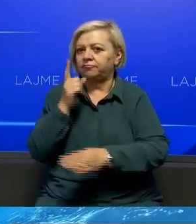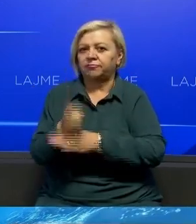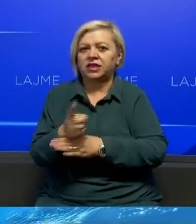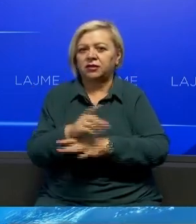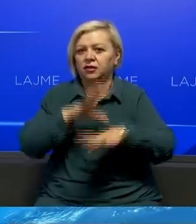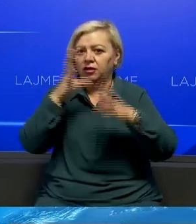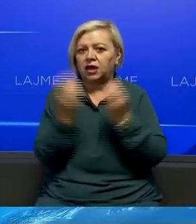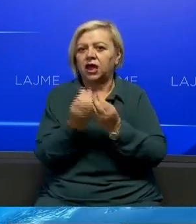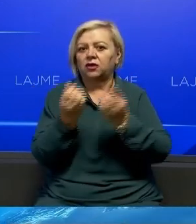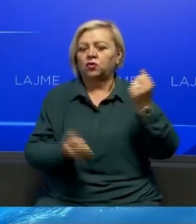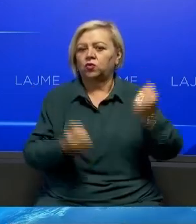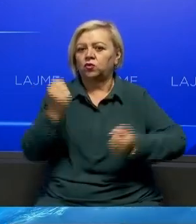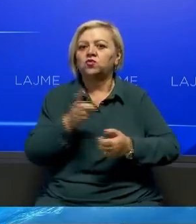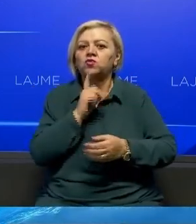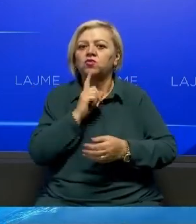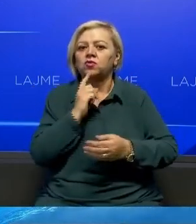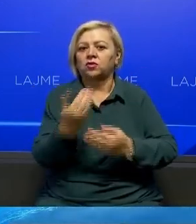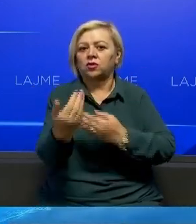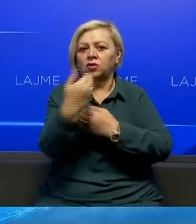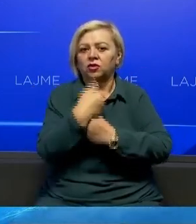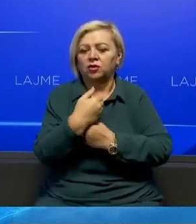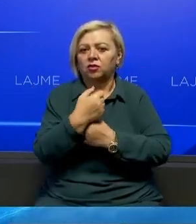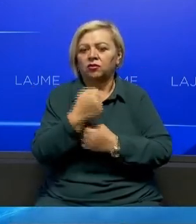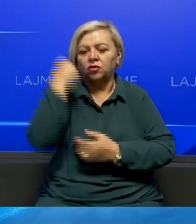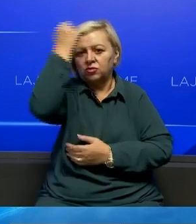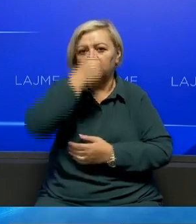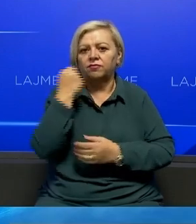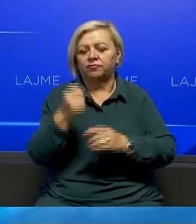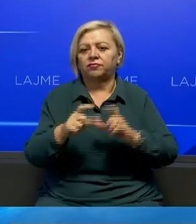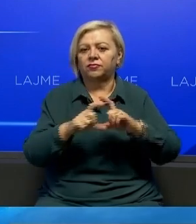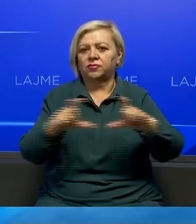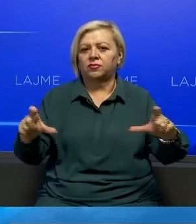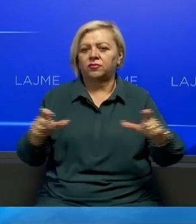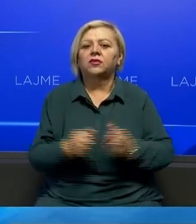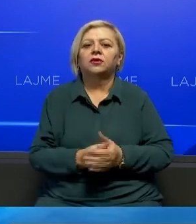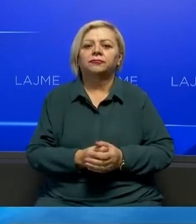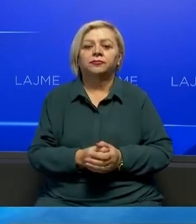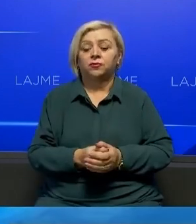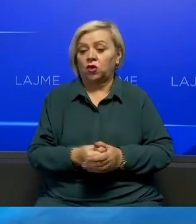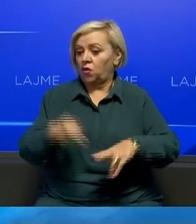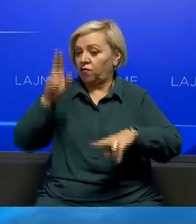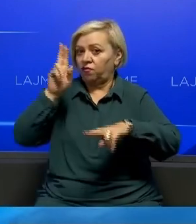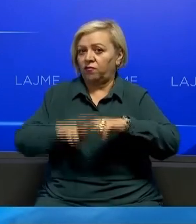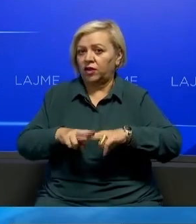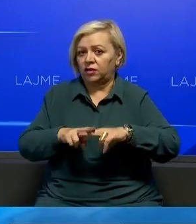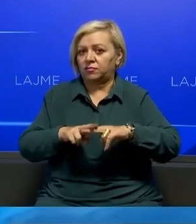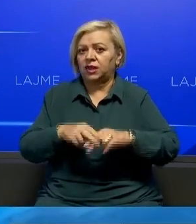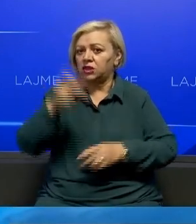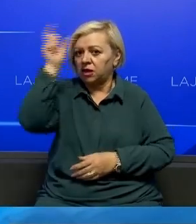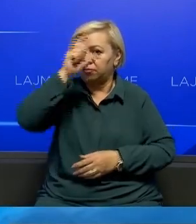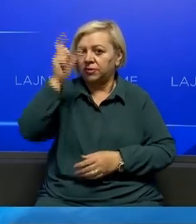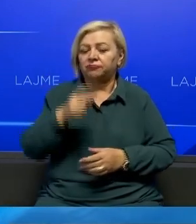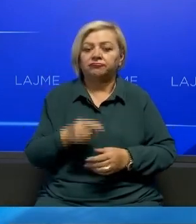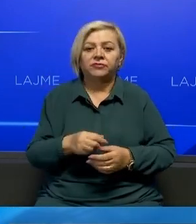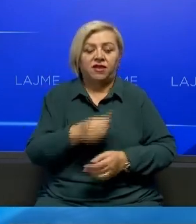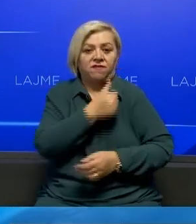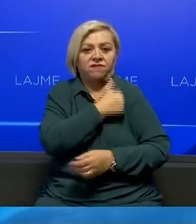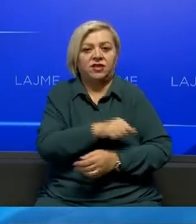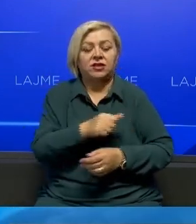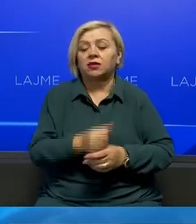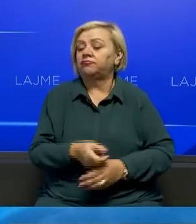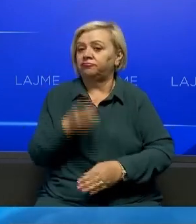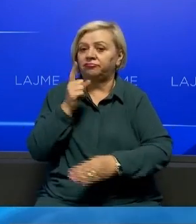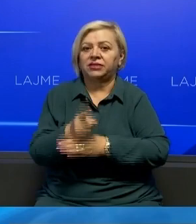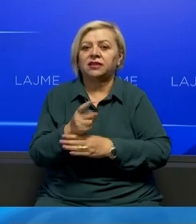bëjnë të gjithë shoferë që vinë nga Serbia në Kosovë me targat përkoshme. Ky vendim është marë pas i Serbia ka disa bitë që i detyruan